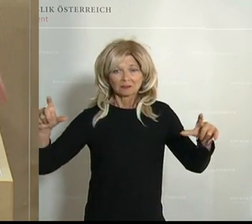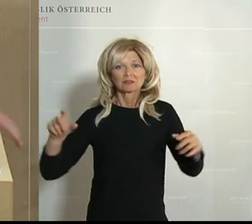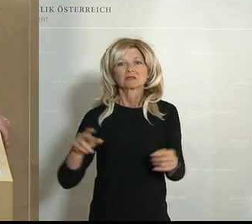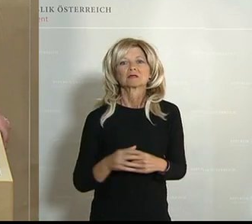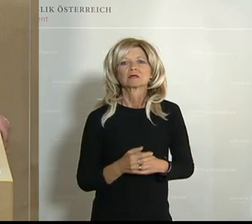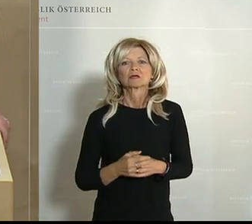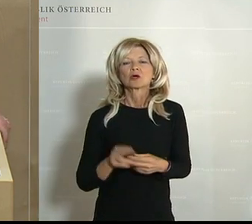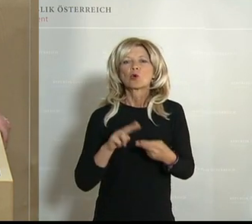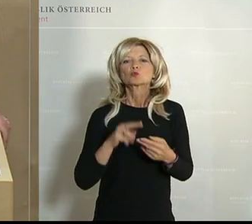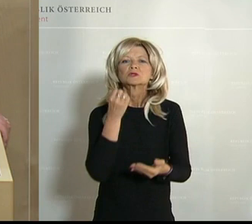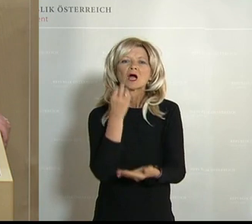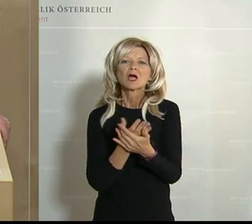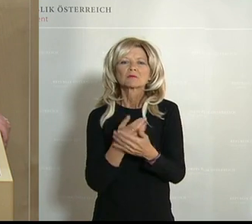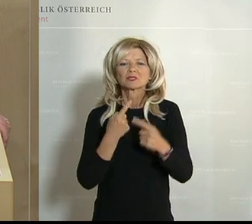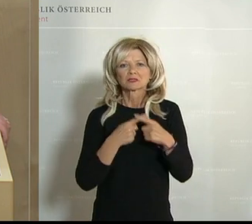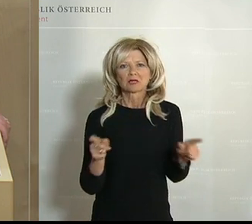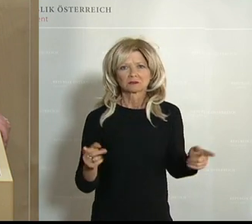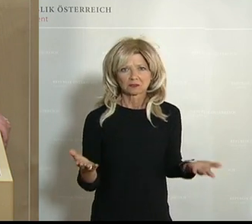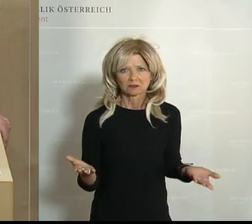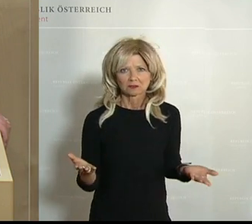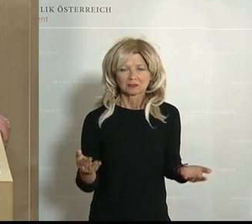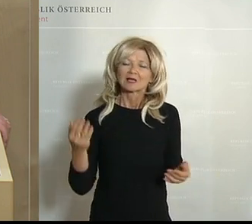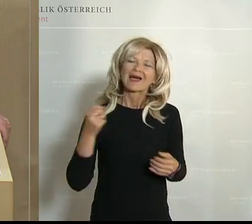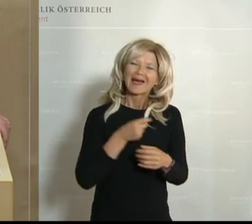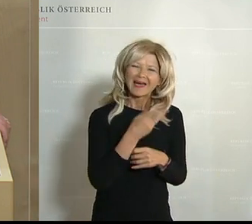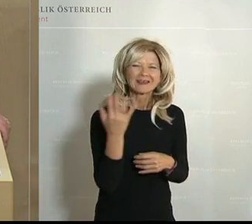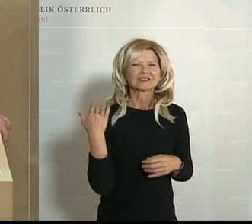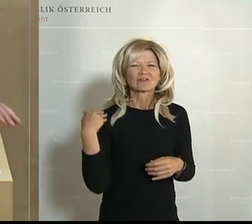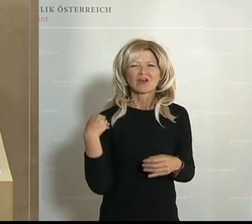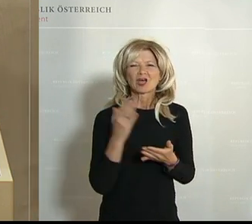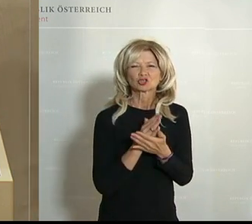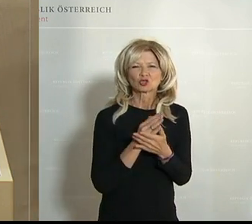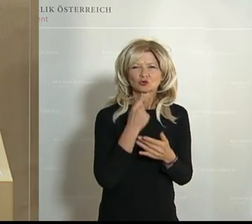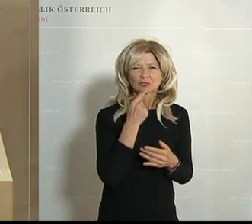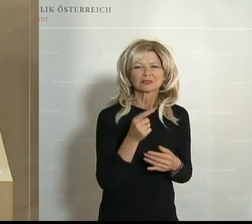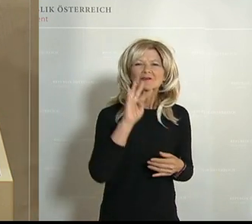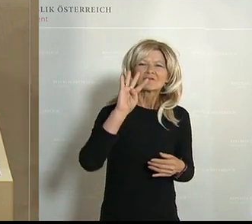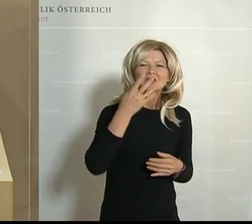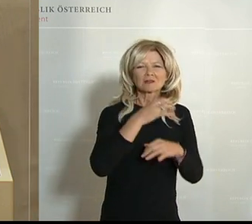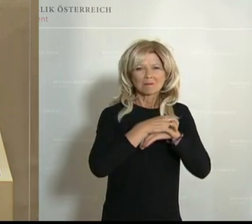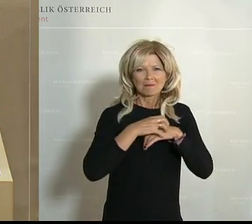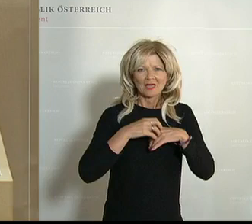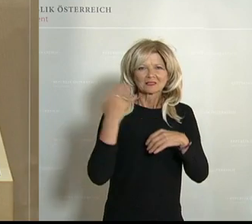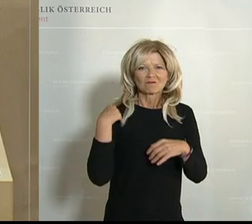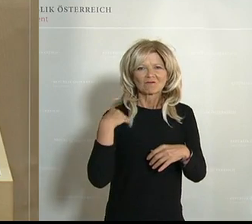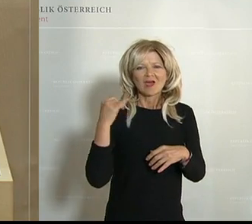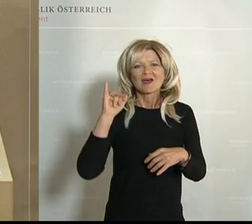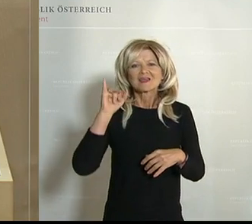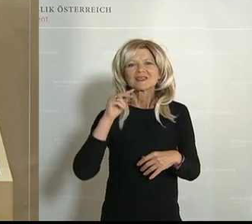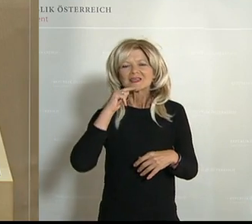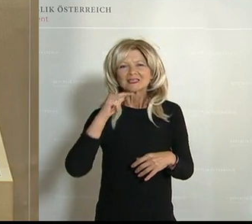Einiges wurde dazu schon gesagt. Am 4. März informieren die isländischen Behörden mittels des europäischen